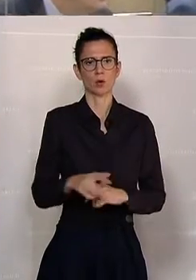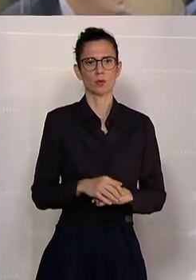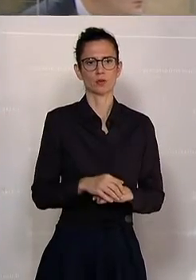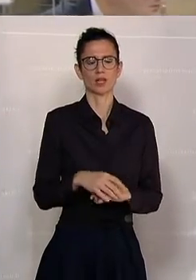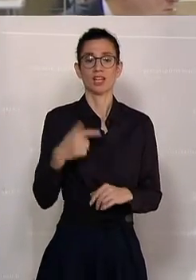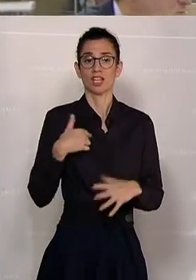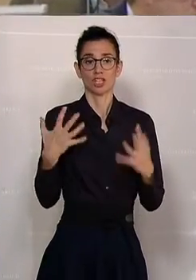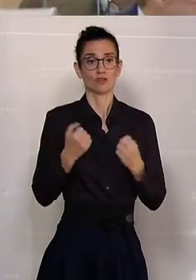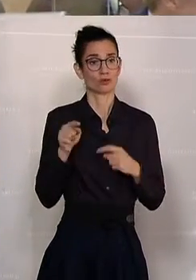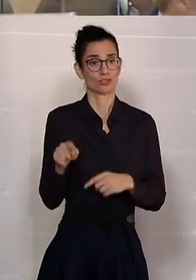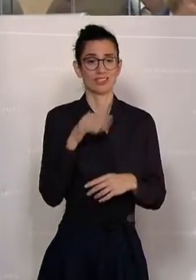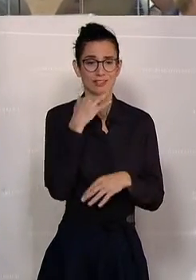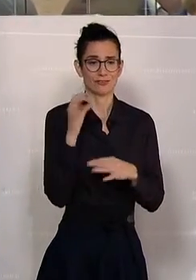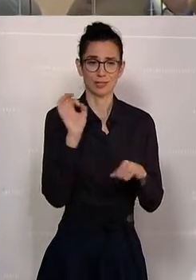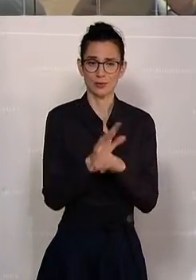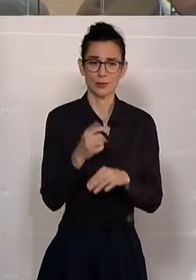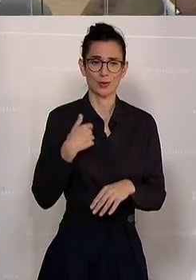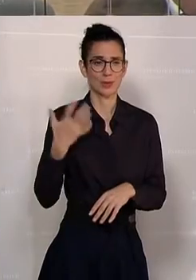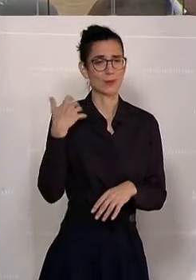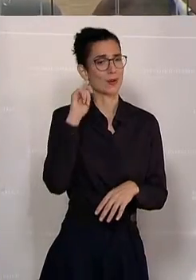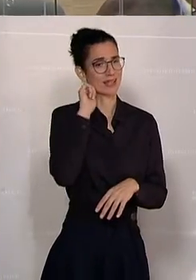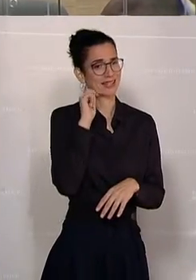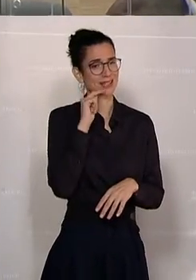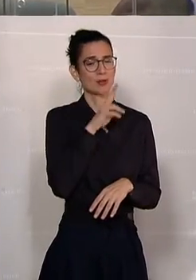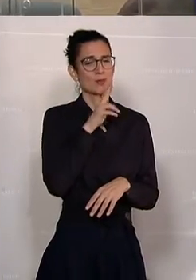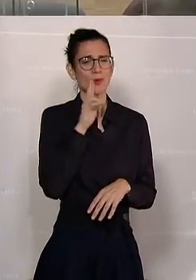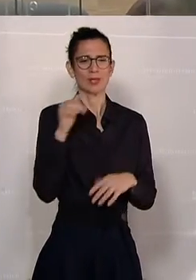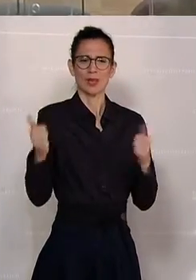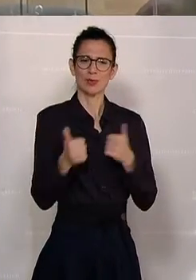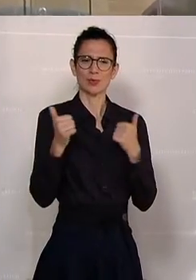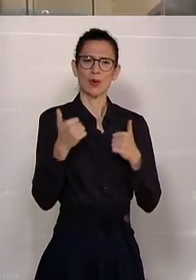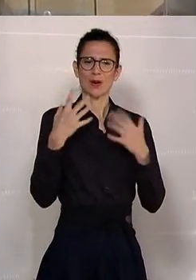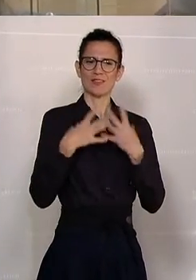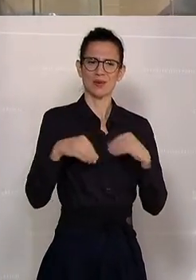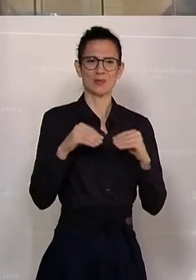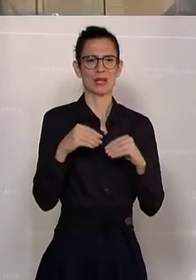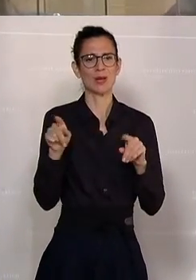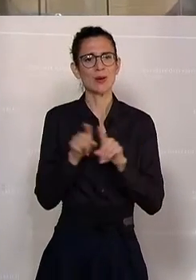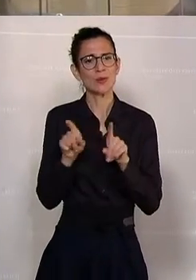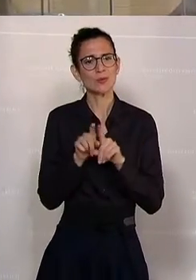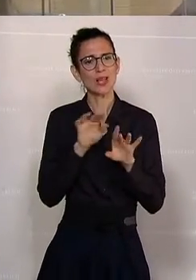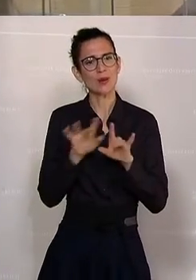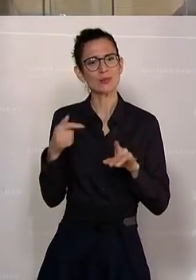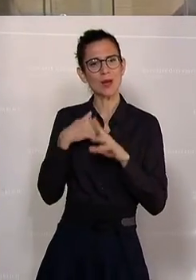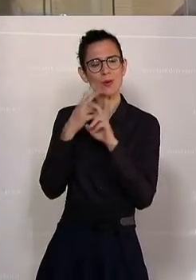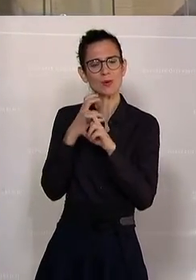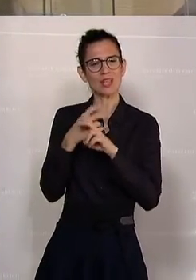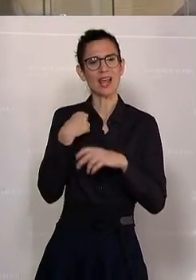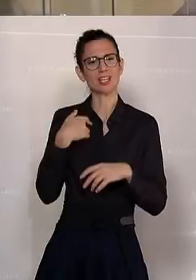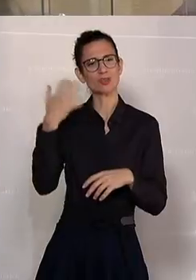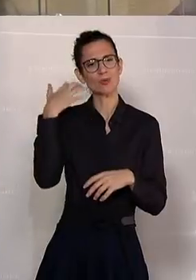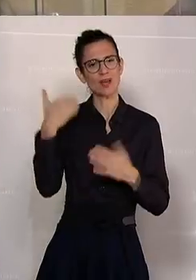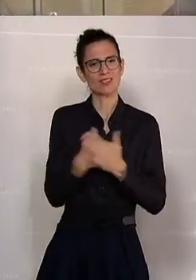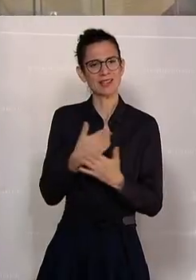Ich wünsche dir viel Glück als Beurin, als Mutter, du eine tolle Familie und als Sprecherin der österreichischen Beurinnen,